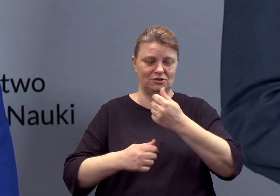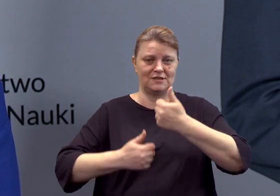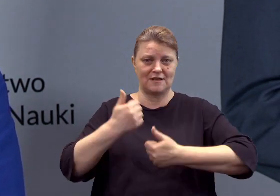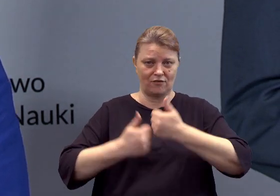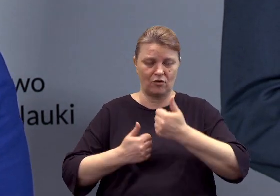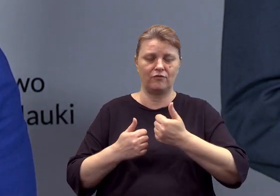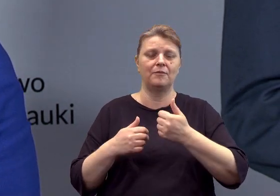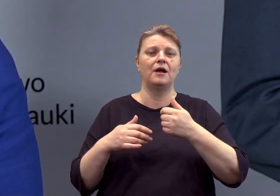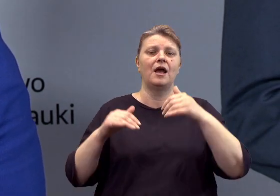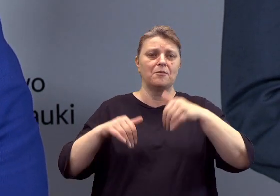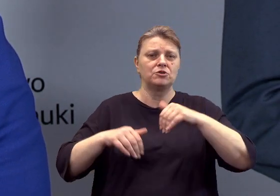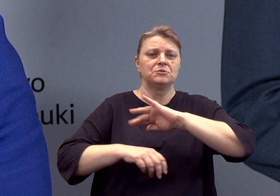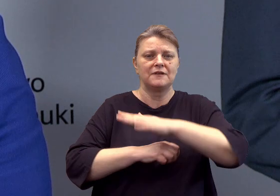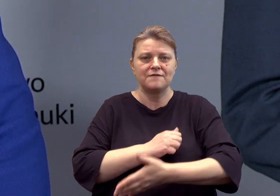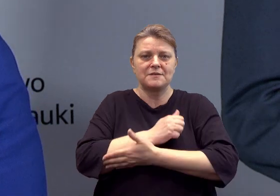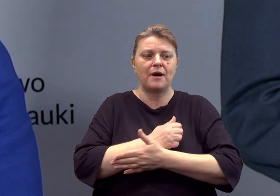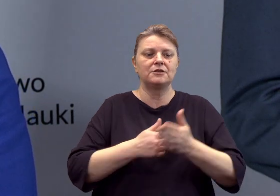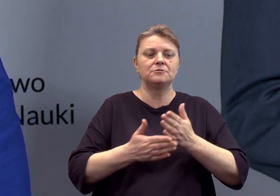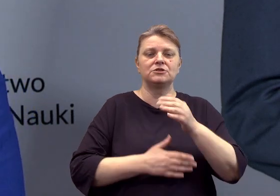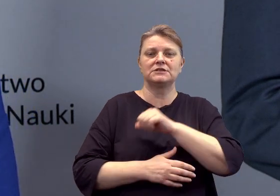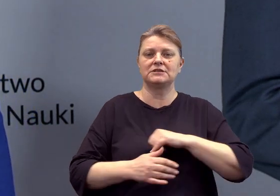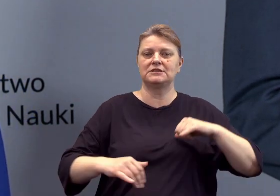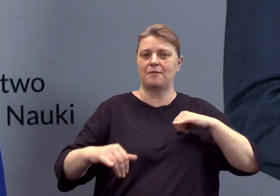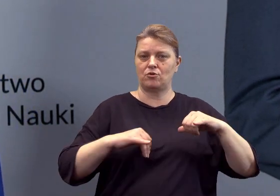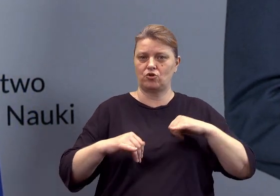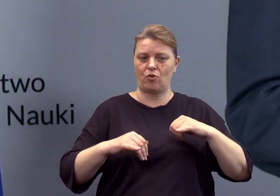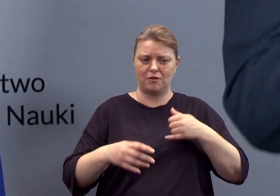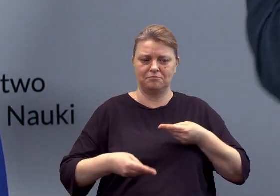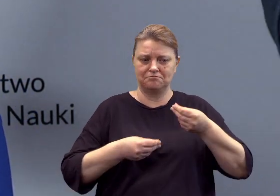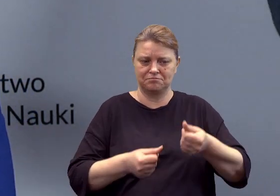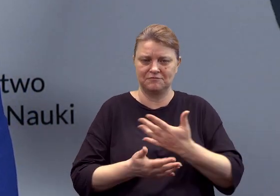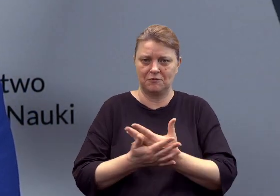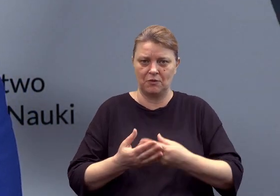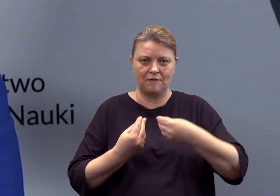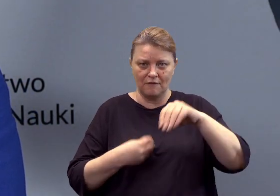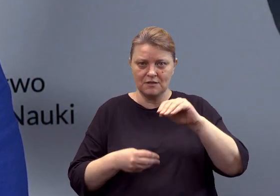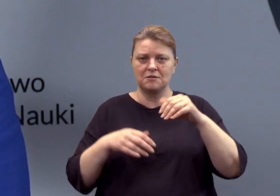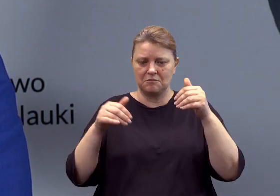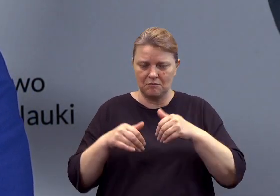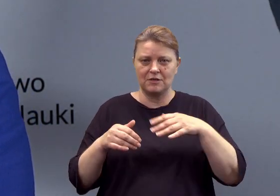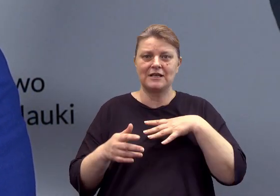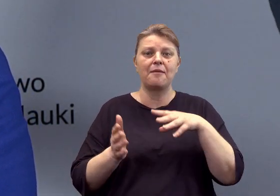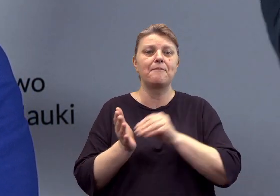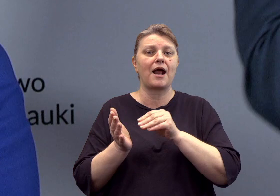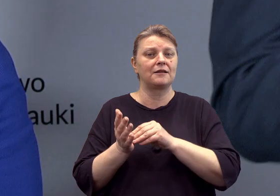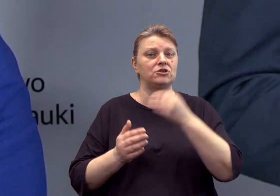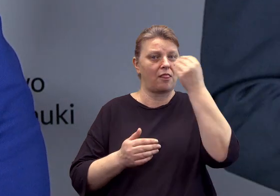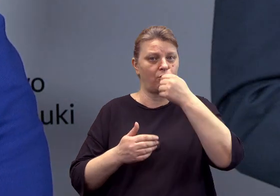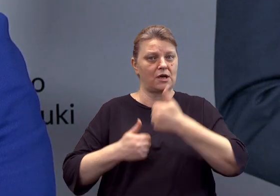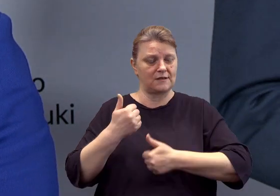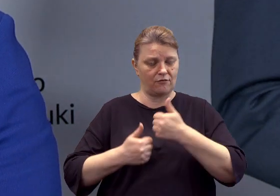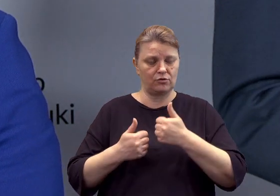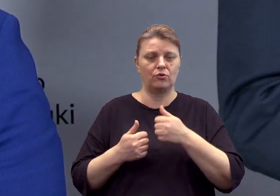jest możliwość wsparcia też przez samorządy i pracodawców tego finansowania wynagrodzeń nauczycieli praktycznej nauki zawodu.